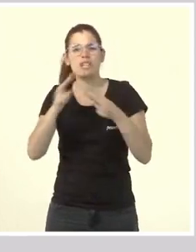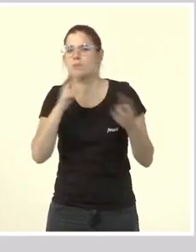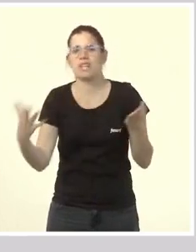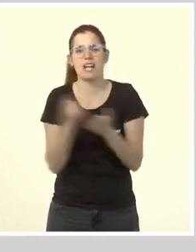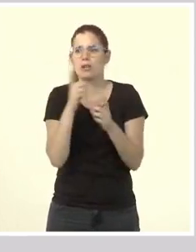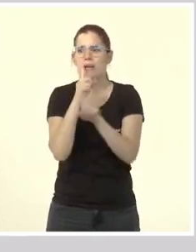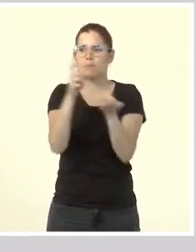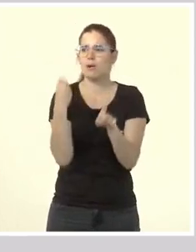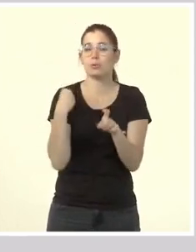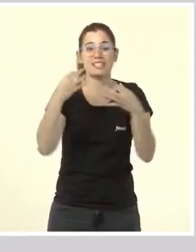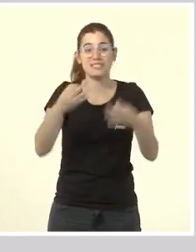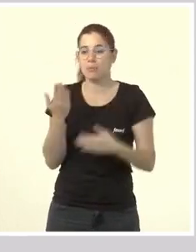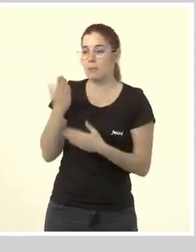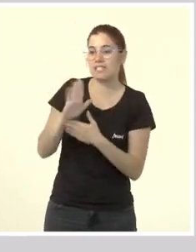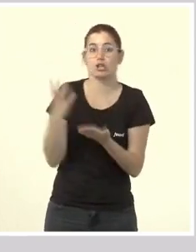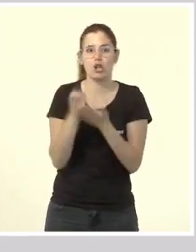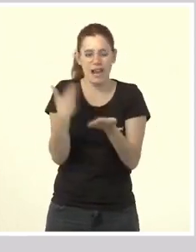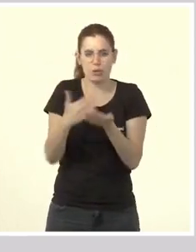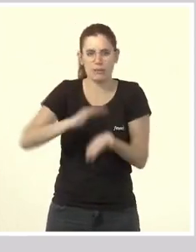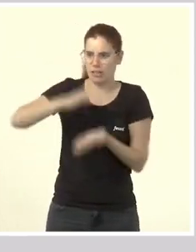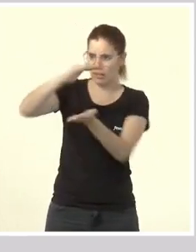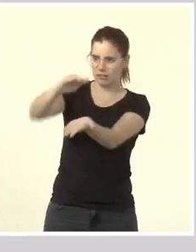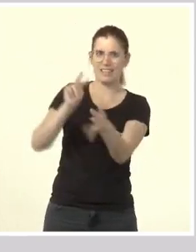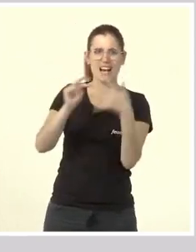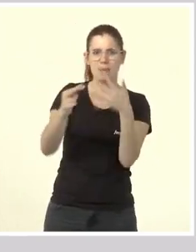seues preguntes. Els he presentat tota la documentació.